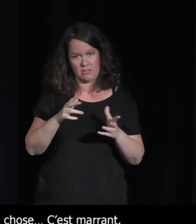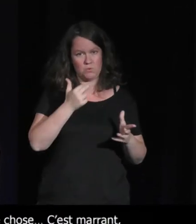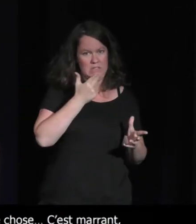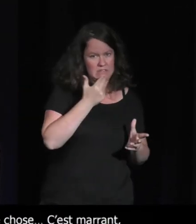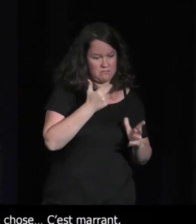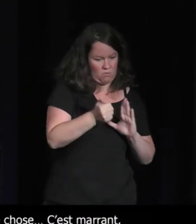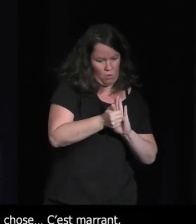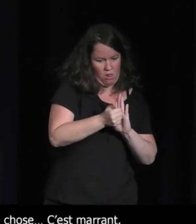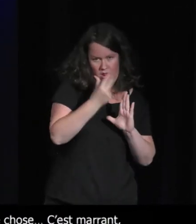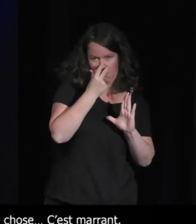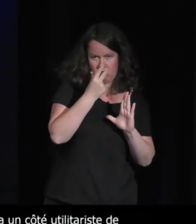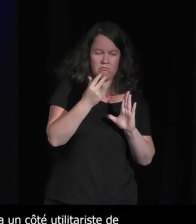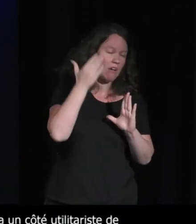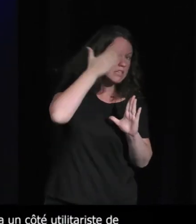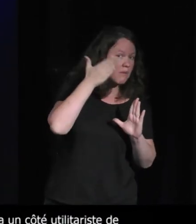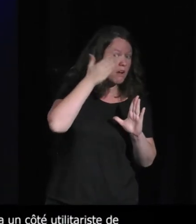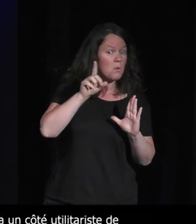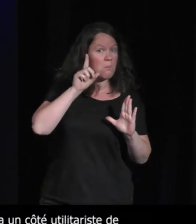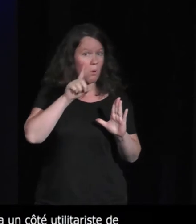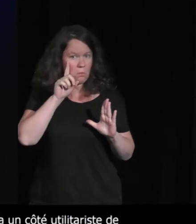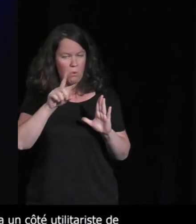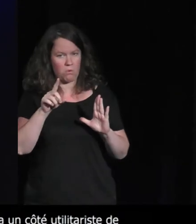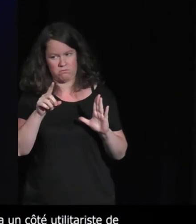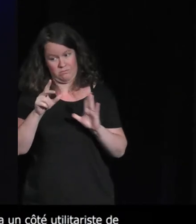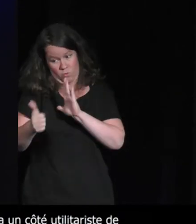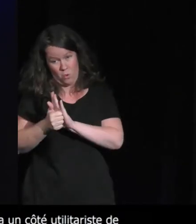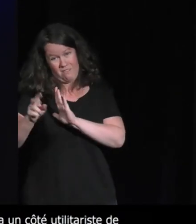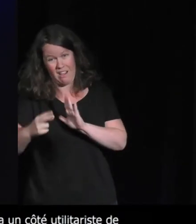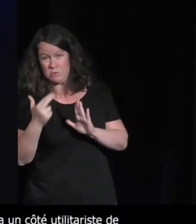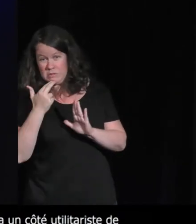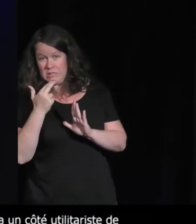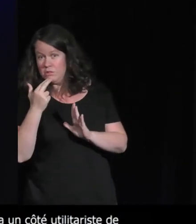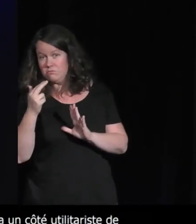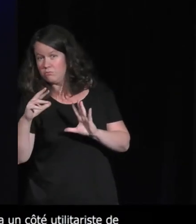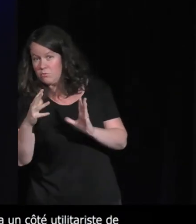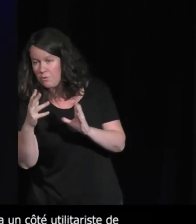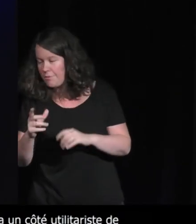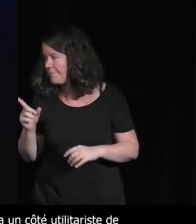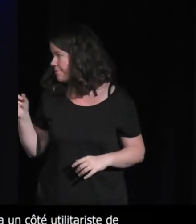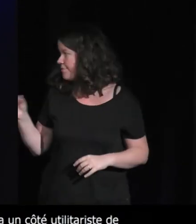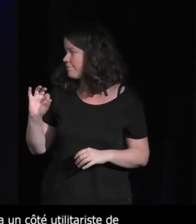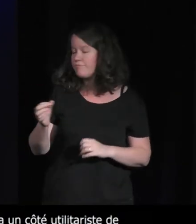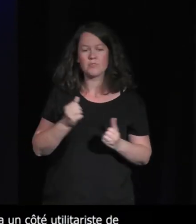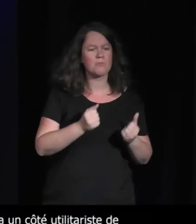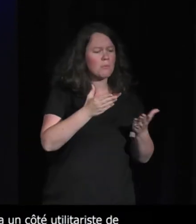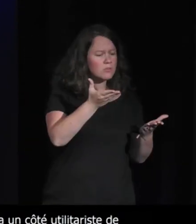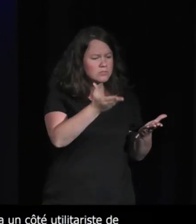en fait alors pour répondre à ça moi je propose qu'on se demande parmi vous qui a déjà aimé ou